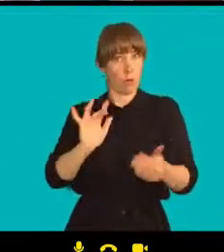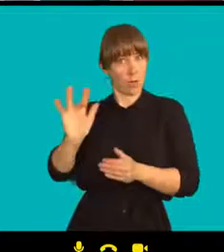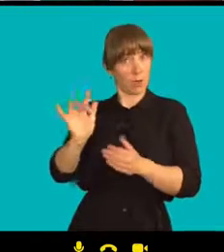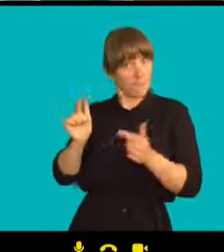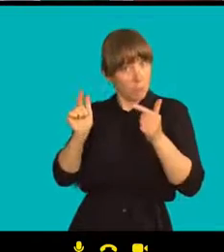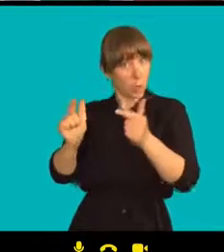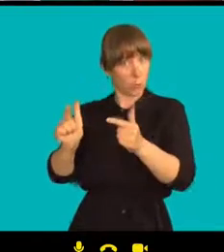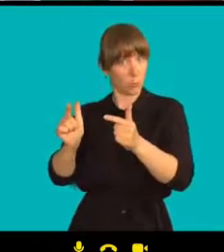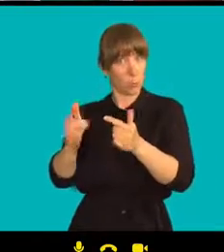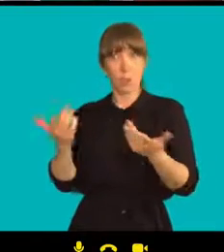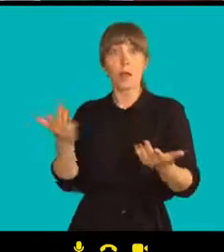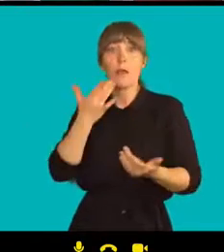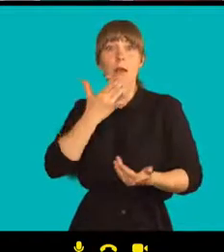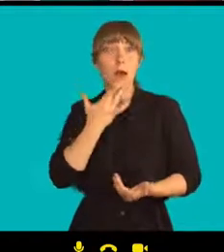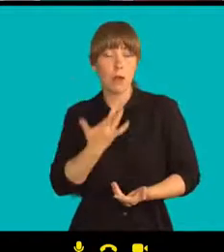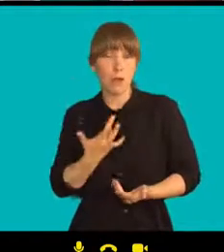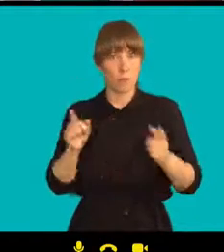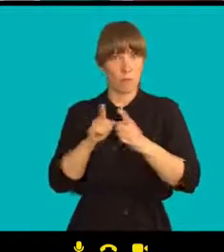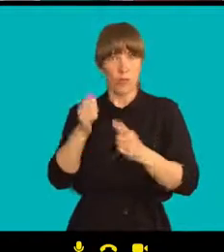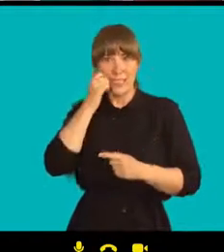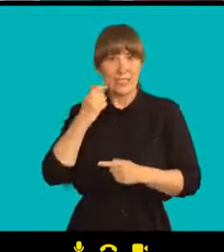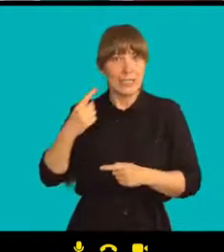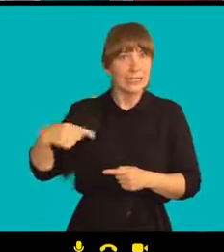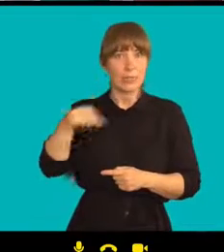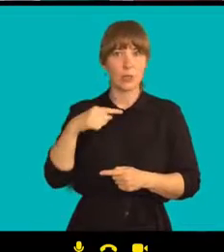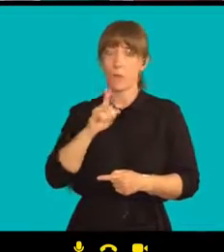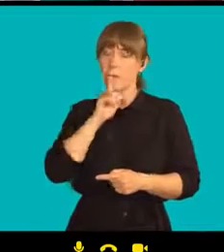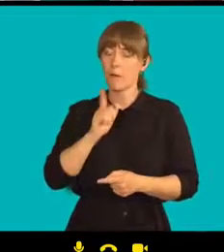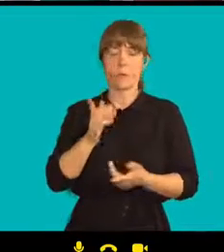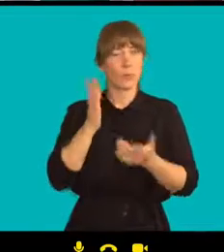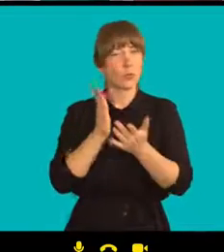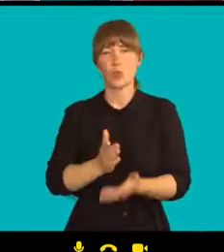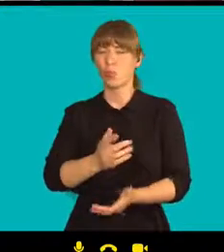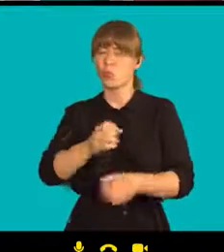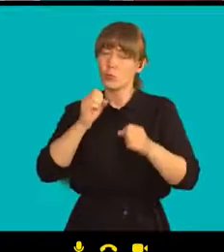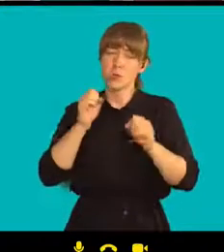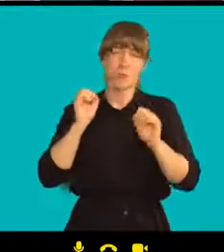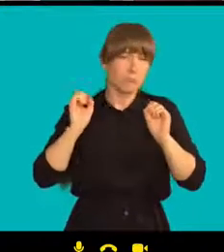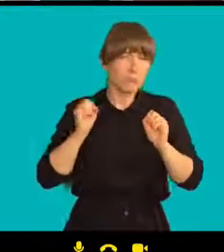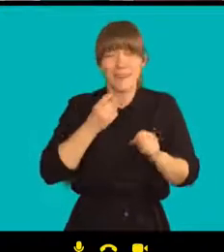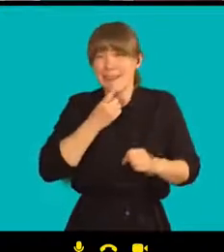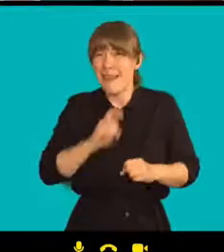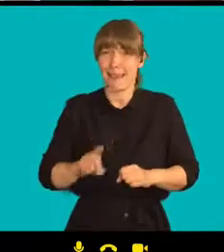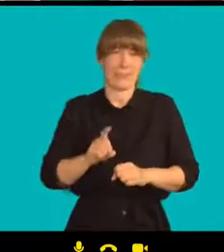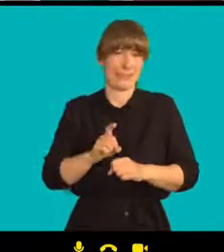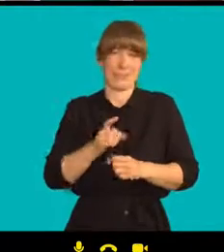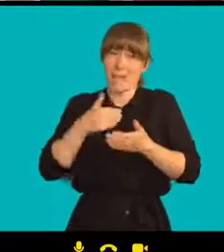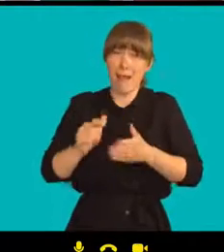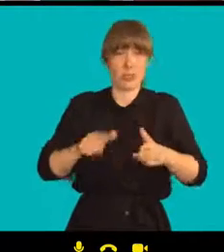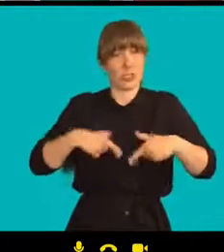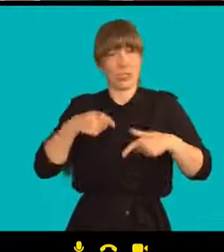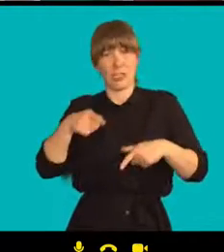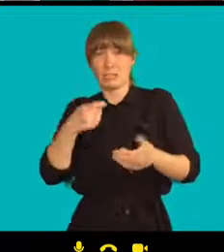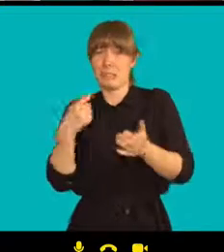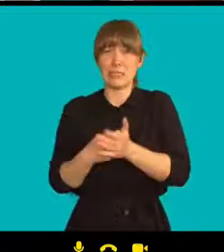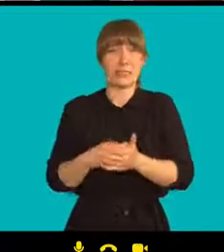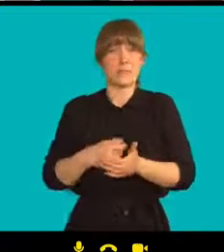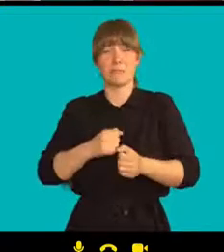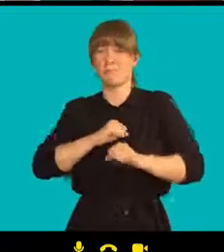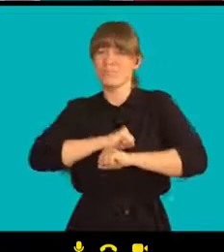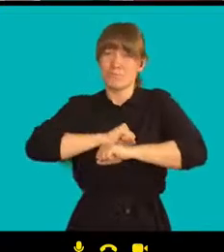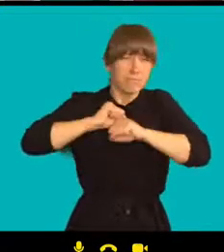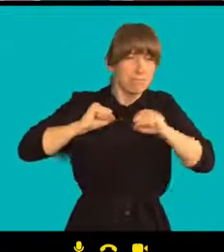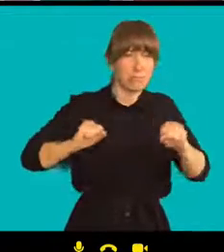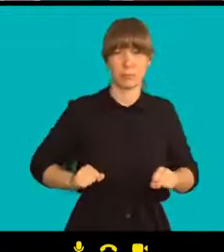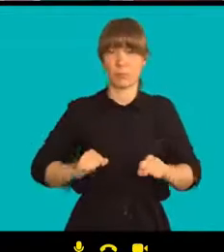už skutečně nechce žít v režimu, který jim nedovoluje vlastně říct si, co si myslí, zase projevění